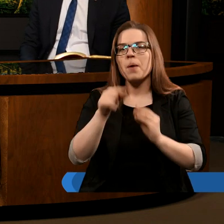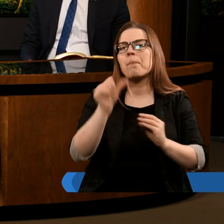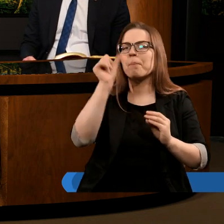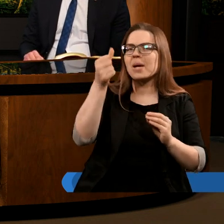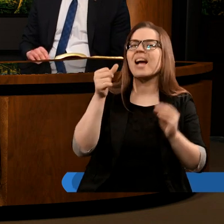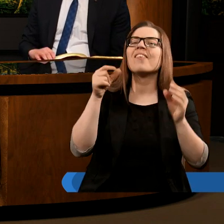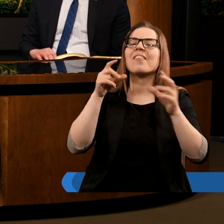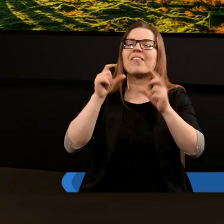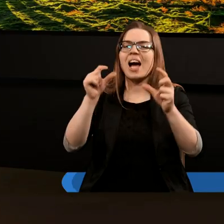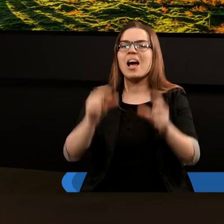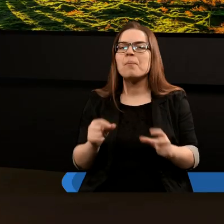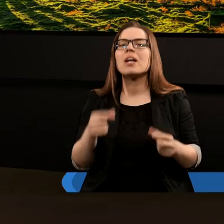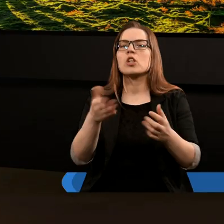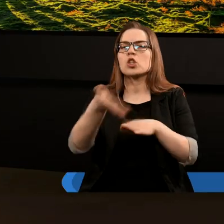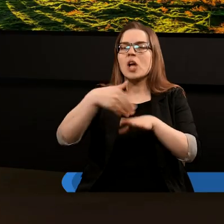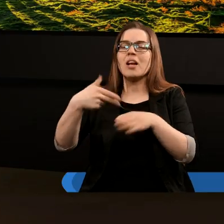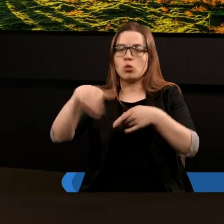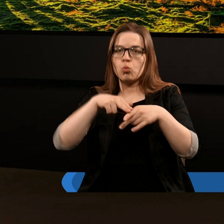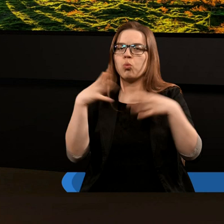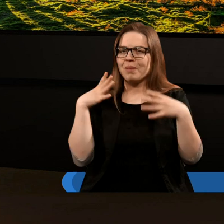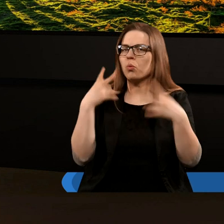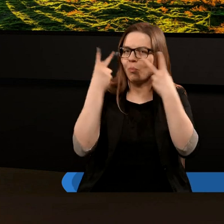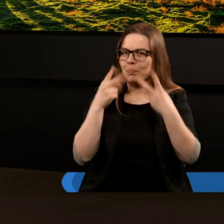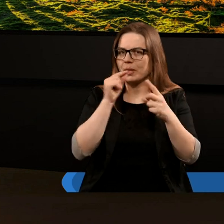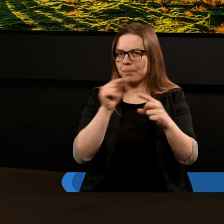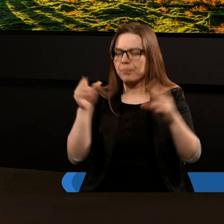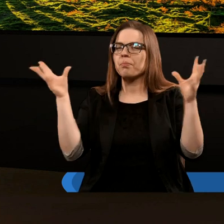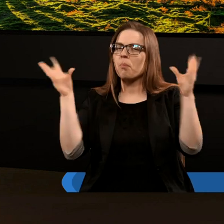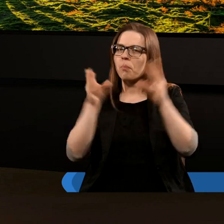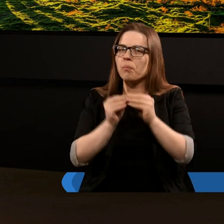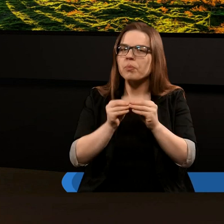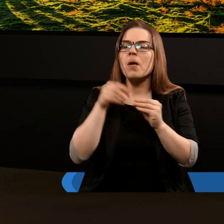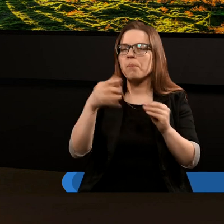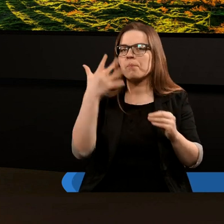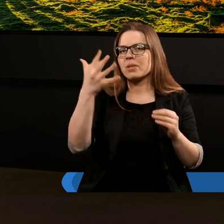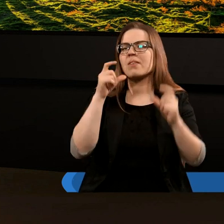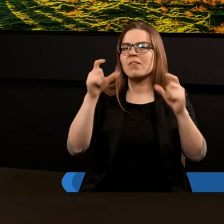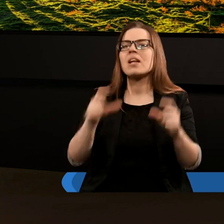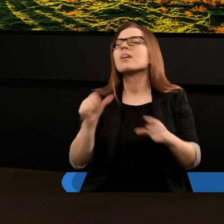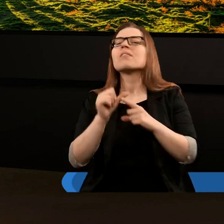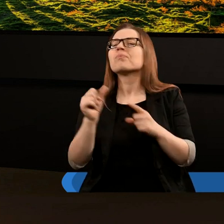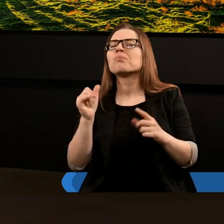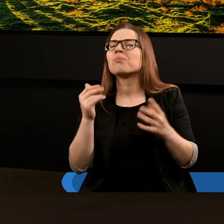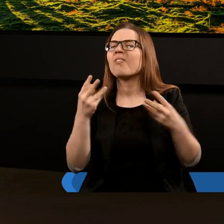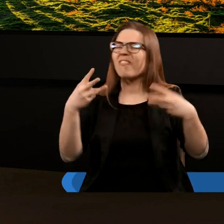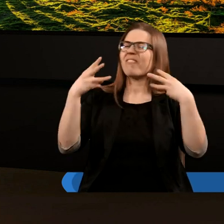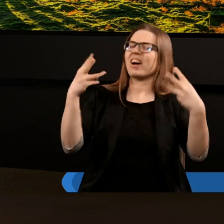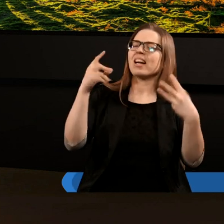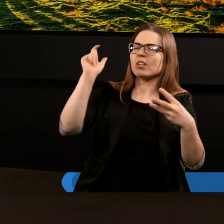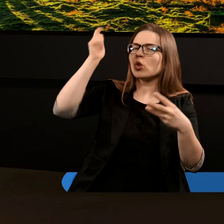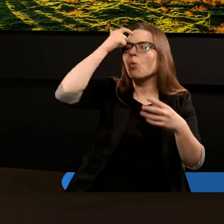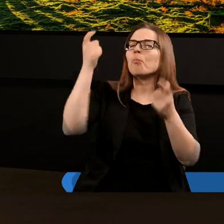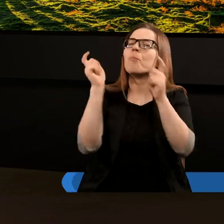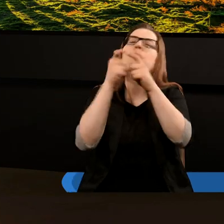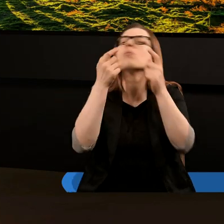fragmentu, tej pierwszej części tekstu, który przeczytaliśmy. Co w tym tekście, w tych pięciu wersetach jest takim najważniejszym